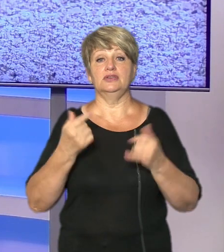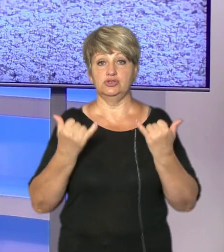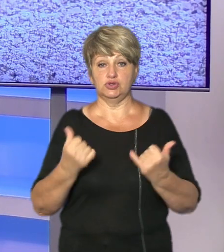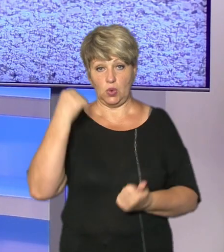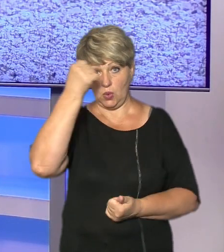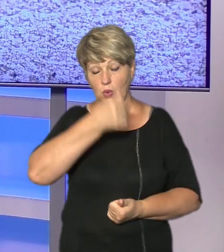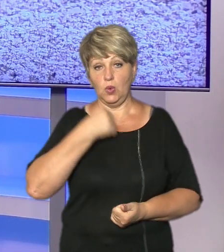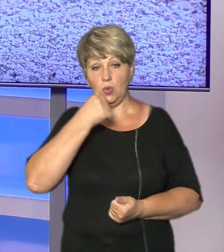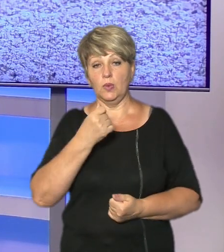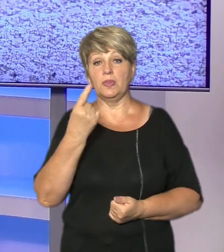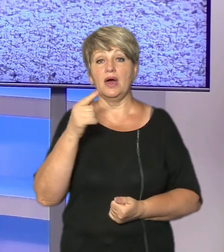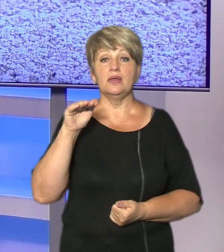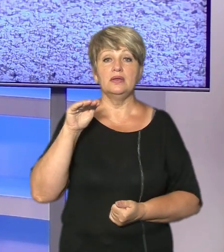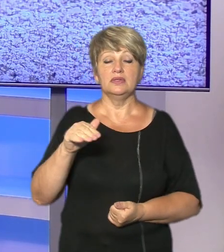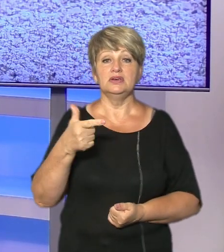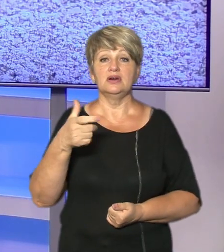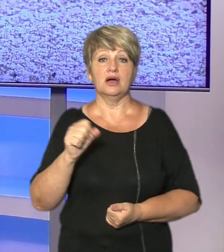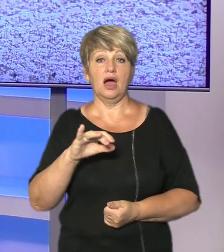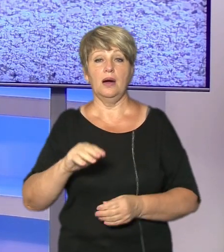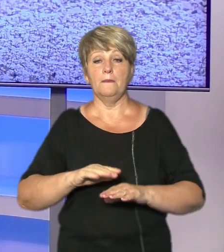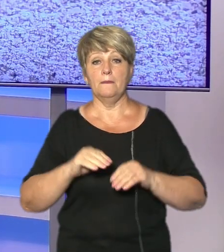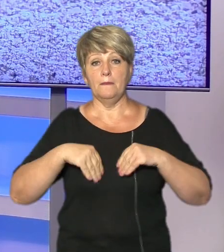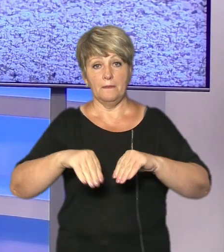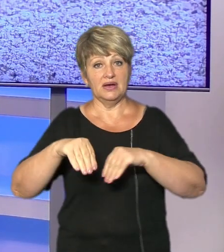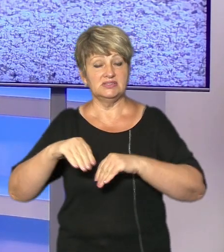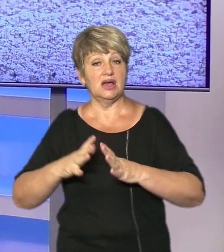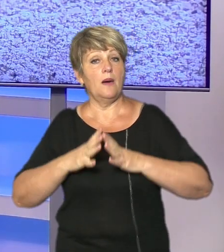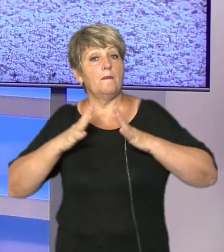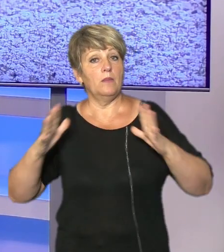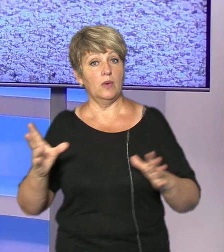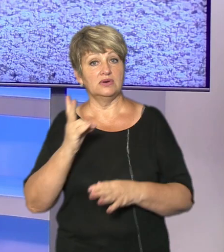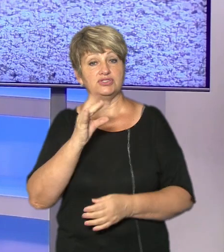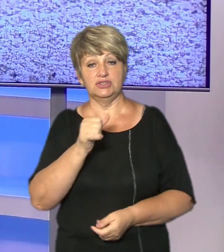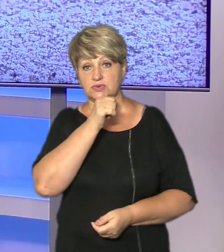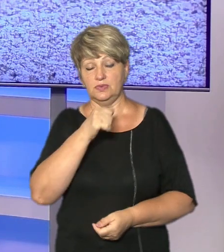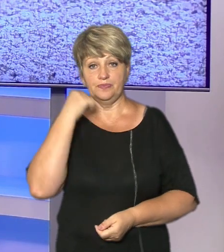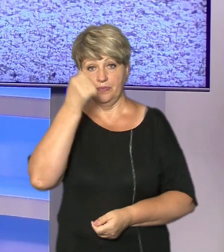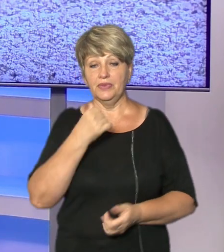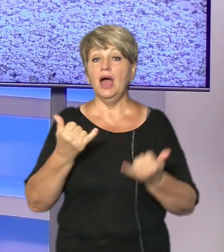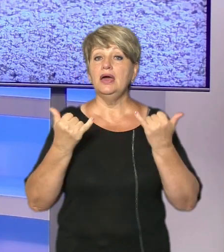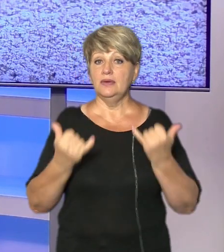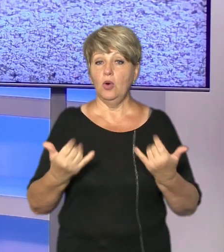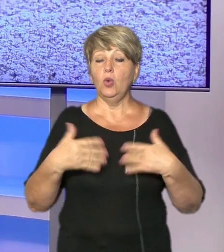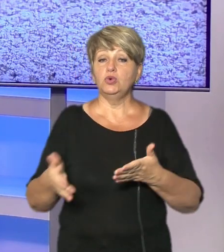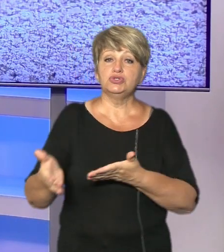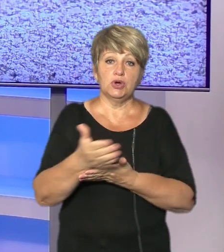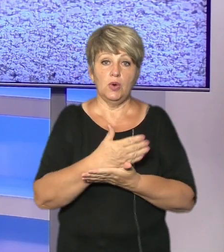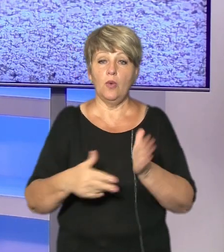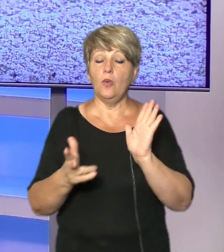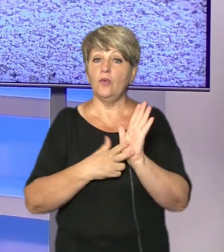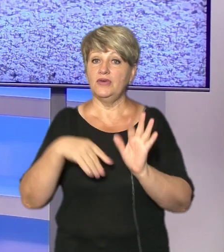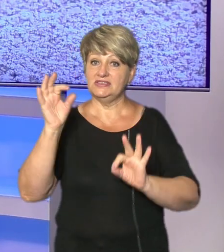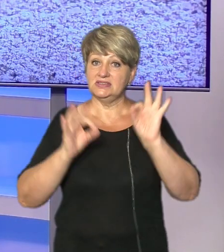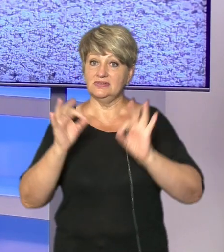гектарів більше, ніж торік Розповіла начальниця відділу організації виробництва Валентина Сокірко На сьогодні вже зібрано 8%